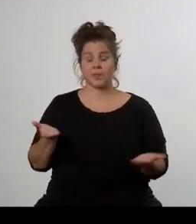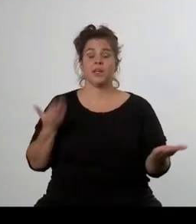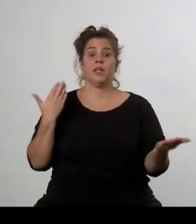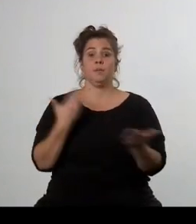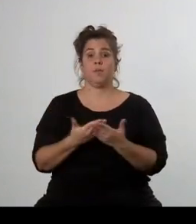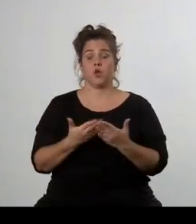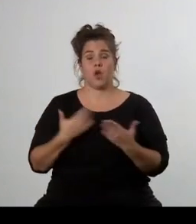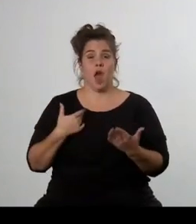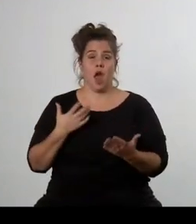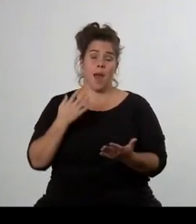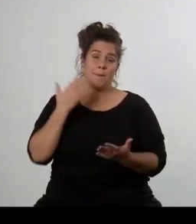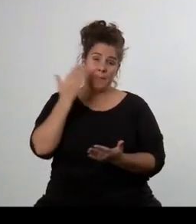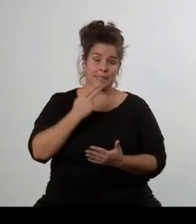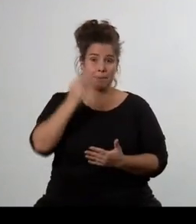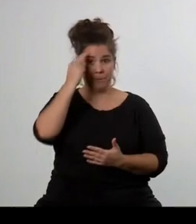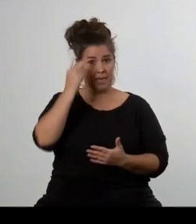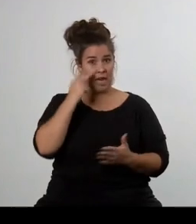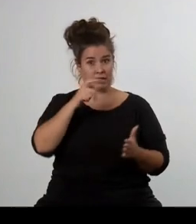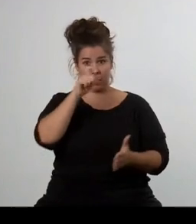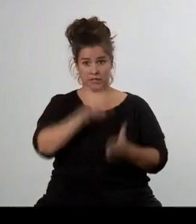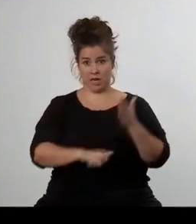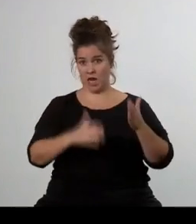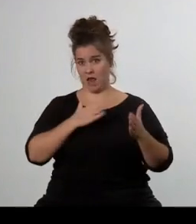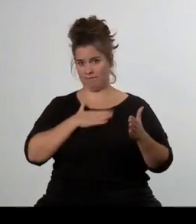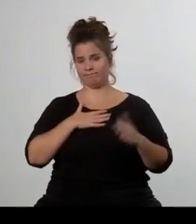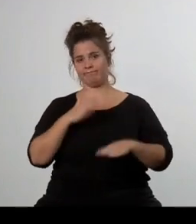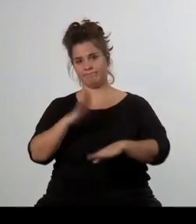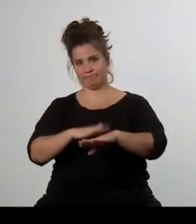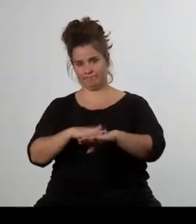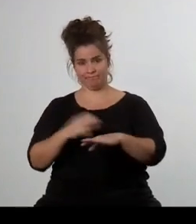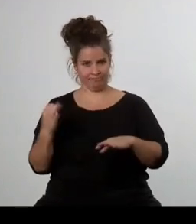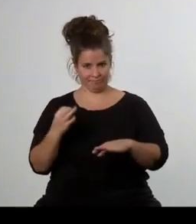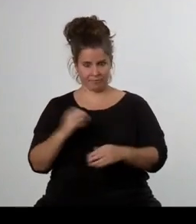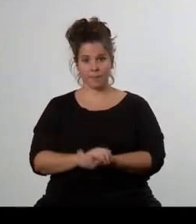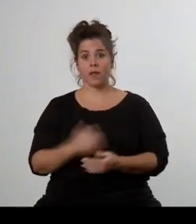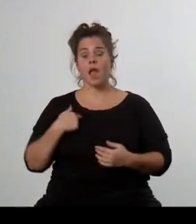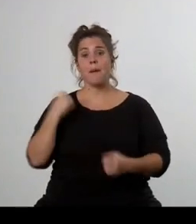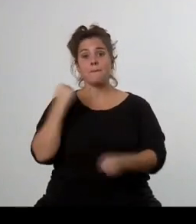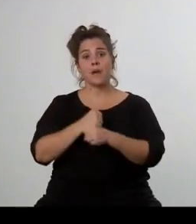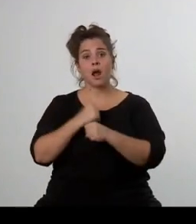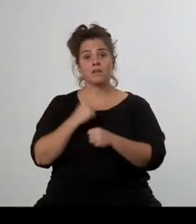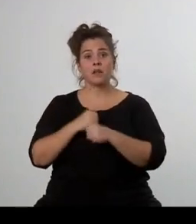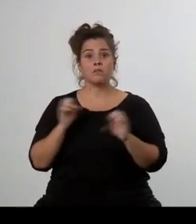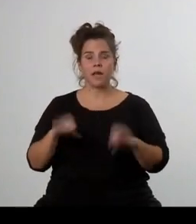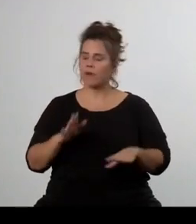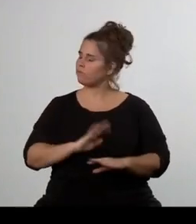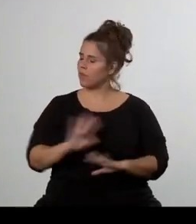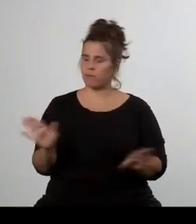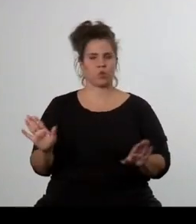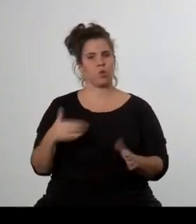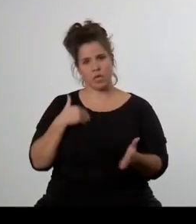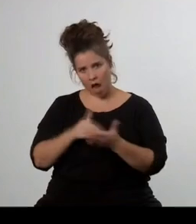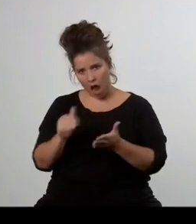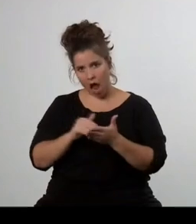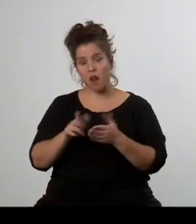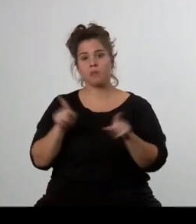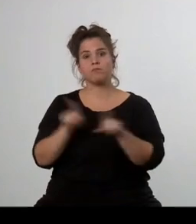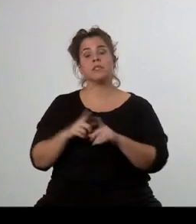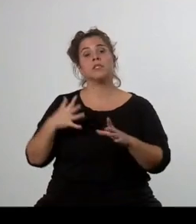pirátskou stranu a za naše podporovatele říct, že se té práce nebojíme a tu spolupráci ve sněmovně